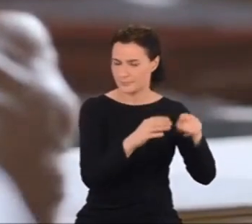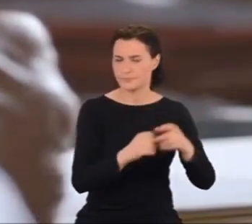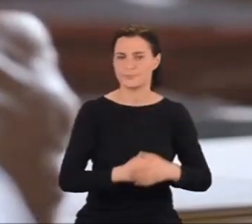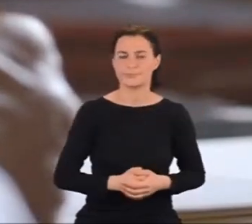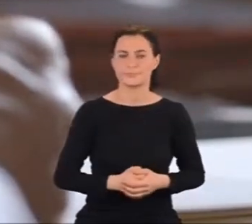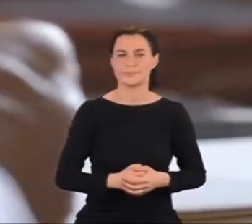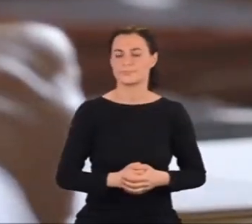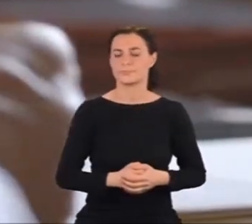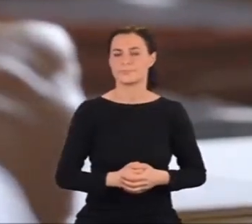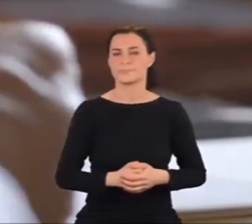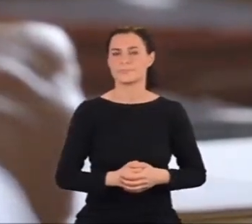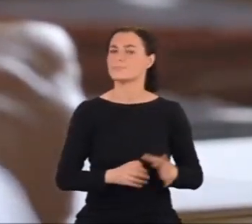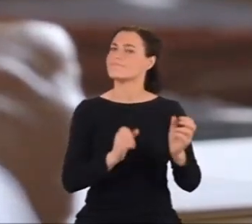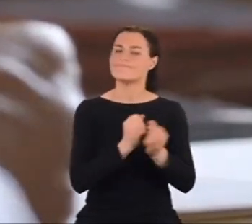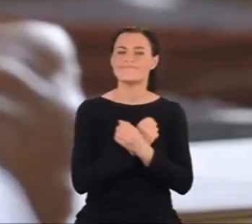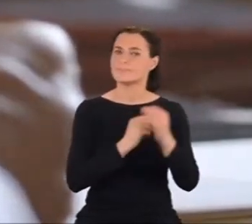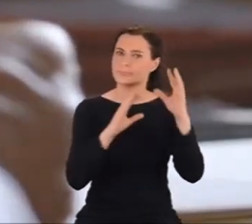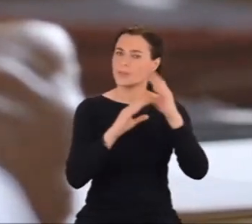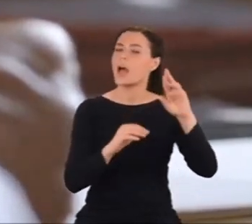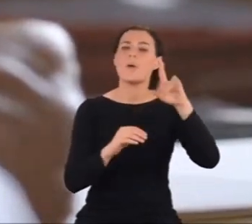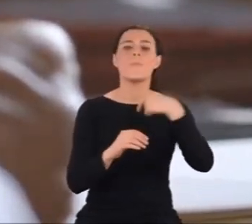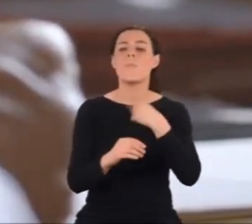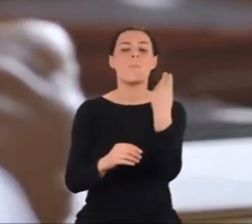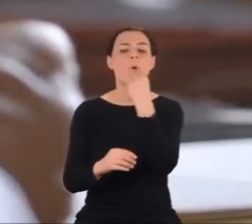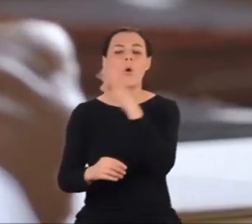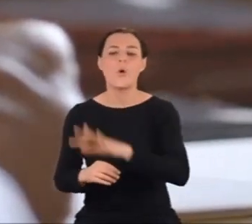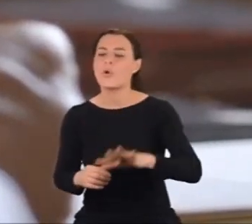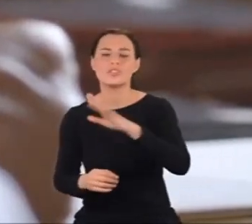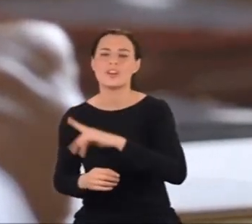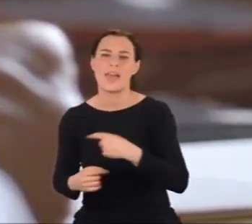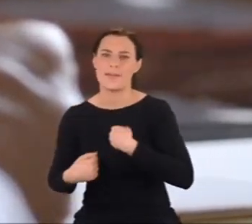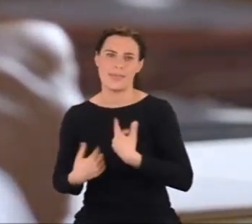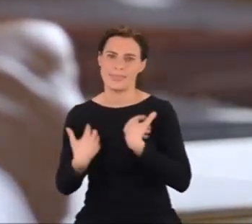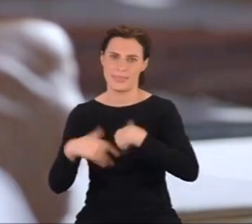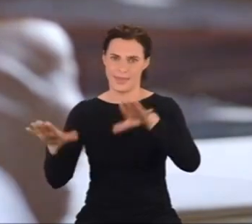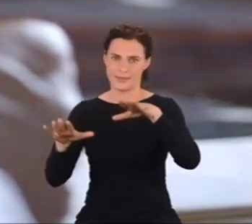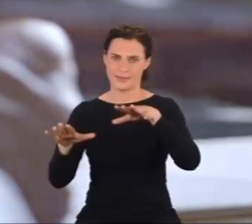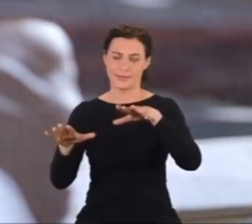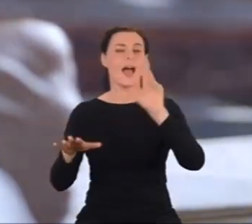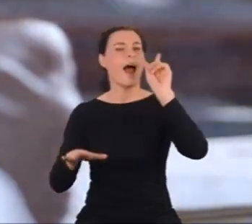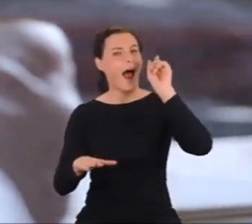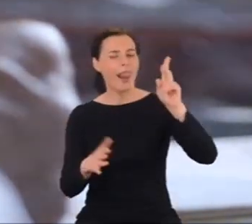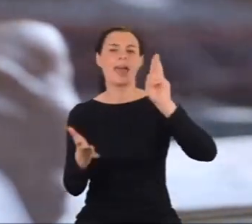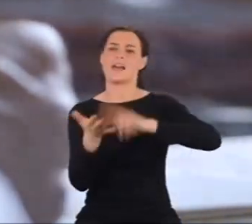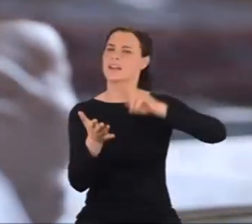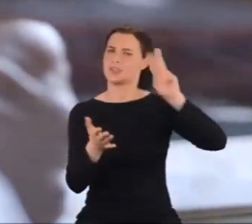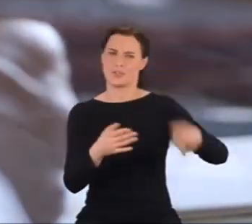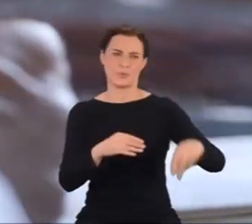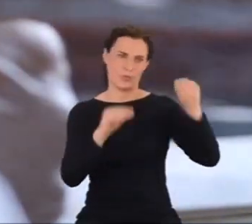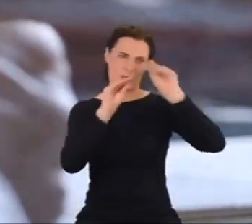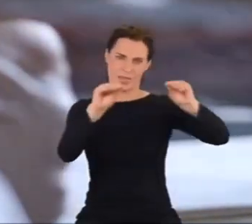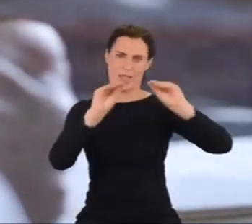Drogi Carelli, może mnie nie chciało, ale i tak rezygnuję z nauczania.